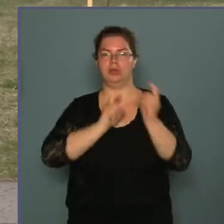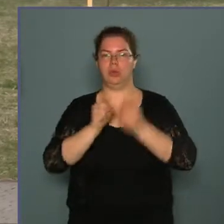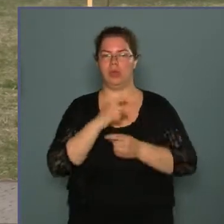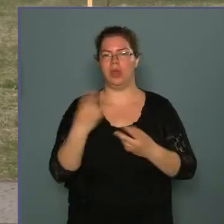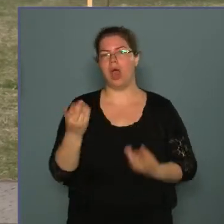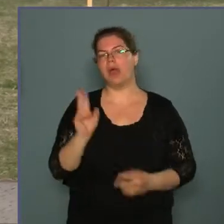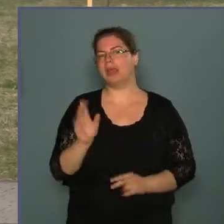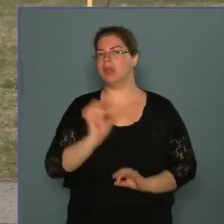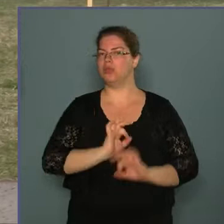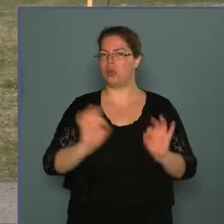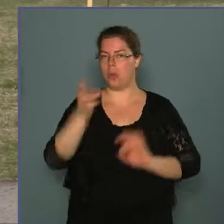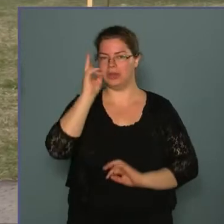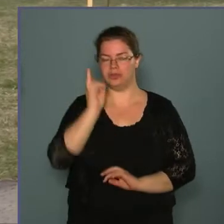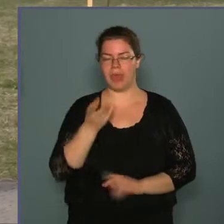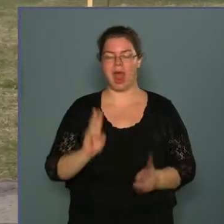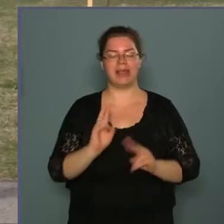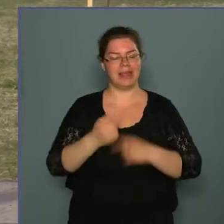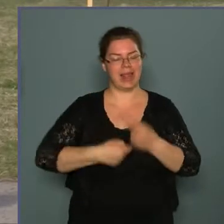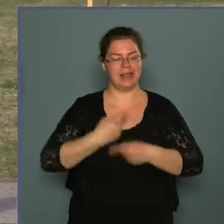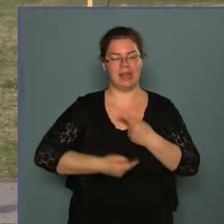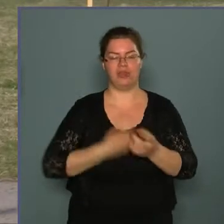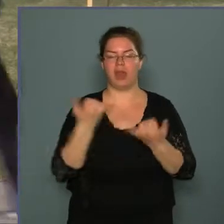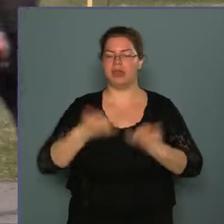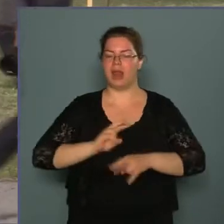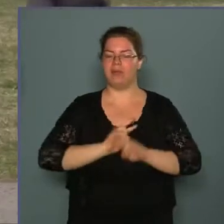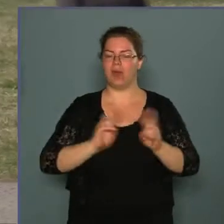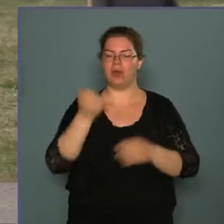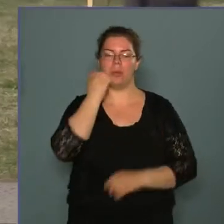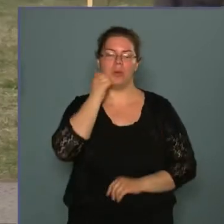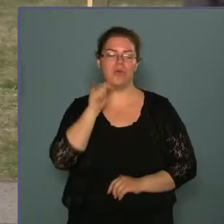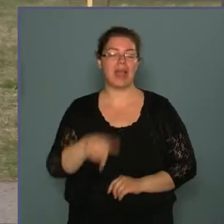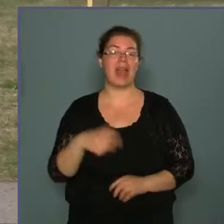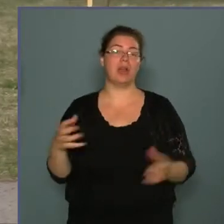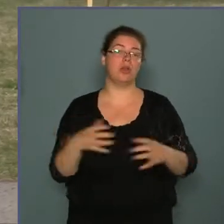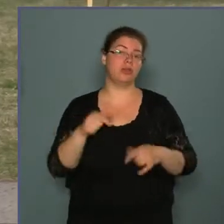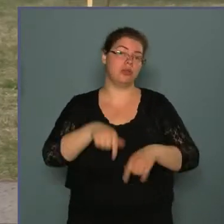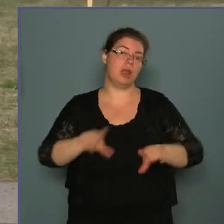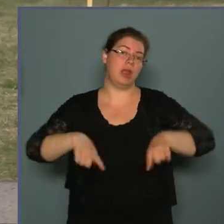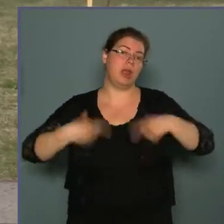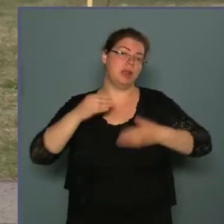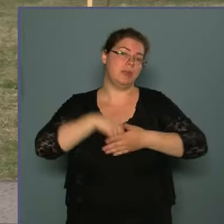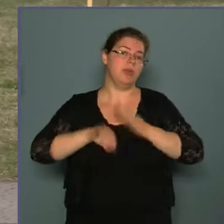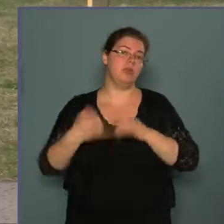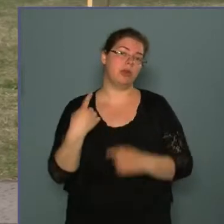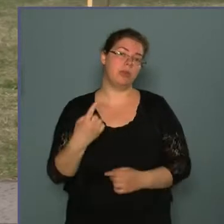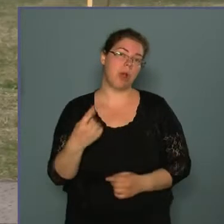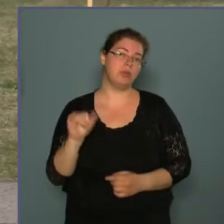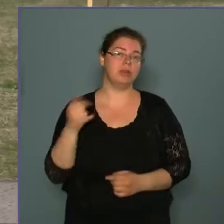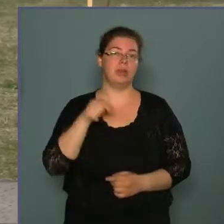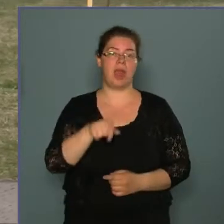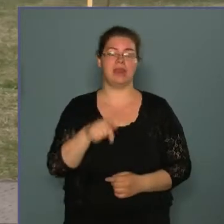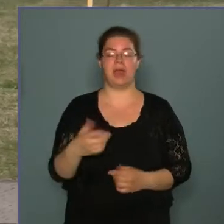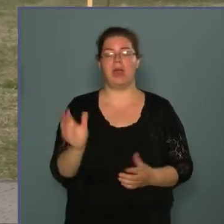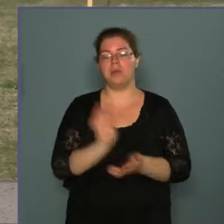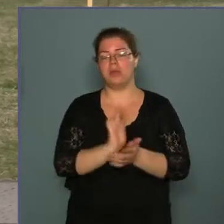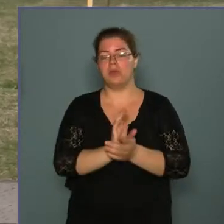akiket jól ismer, akik rendszeresen jelen vannak műveikkel a közösség életében, és akik maguk is ennek a bizonyos